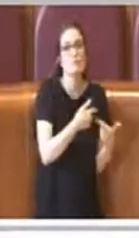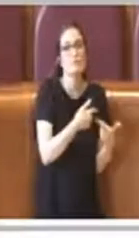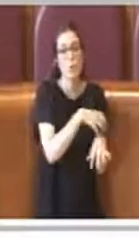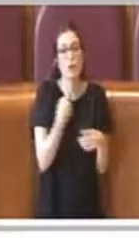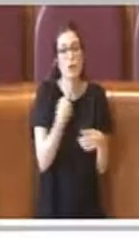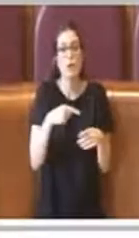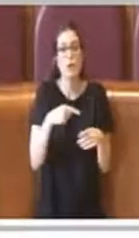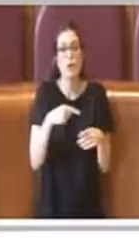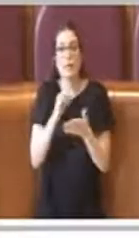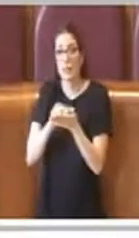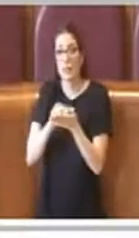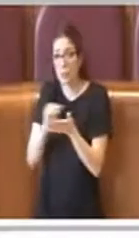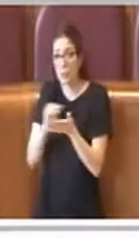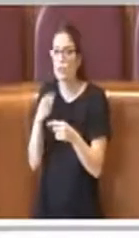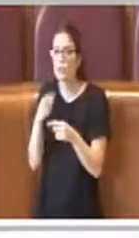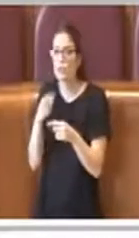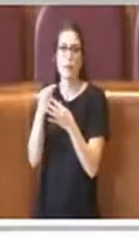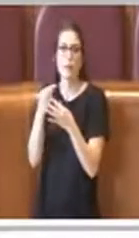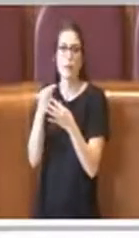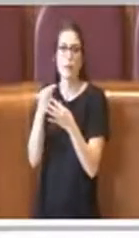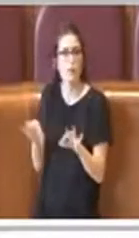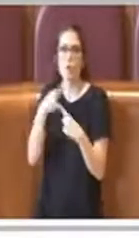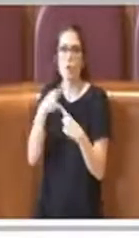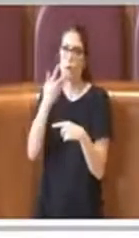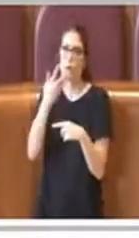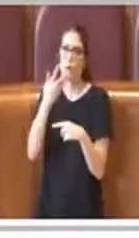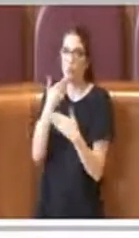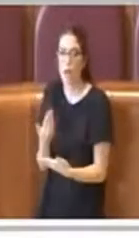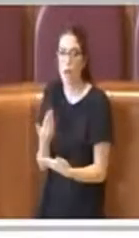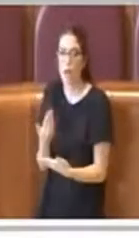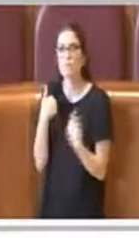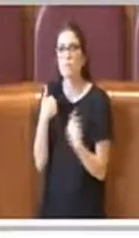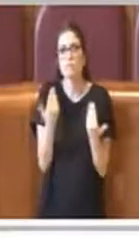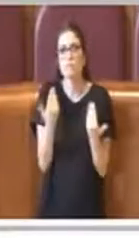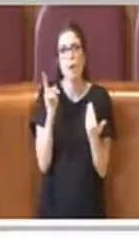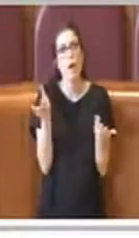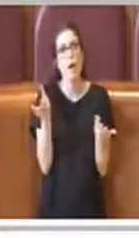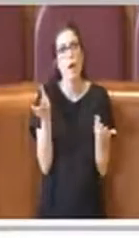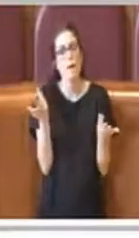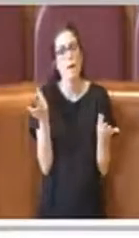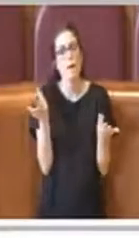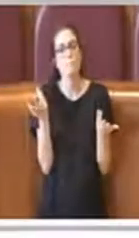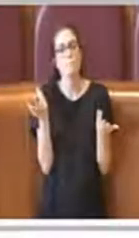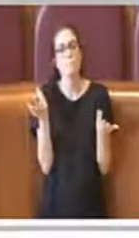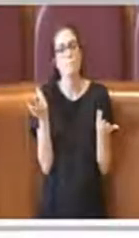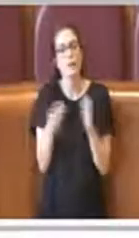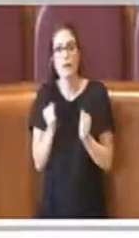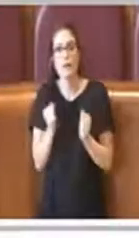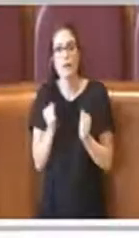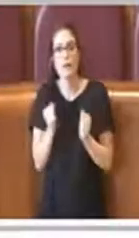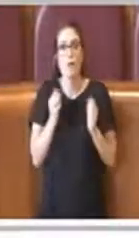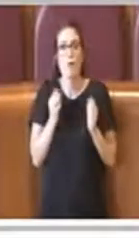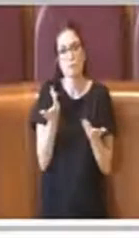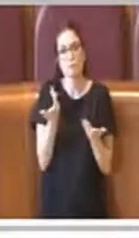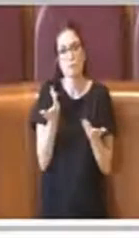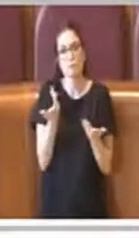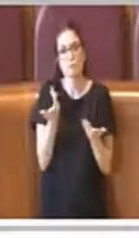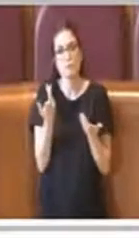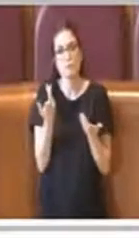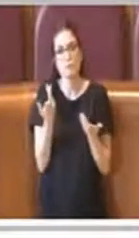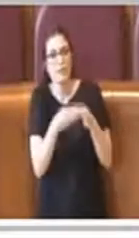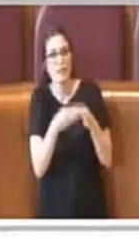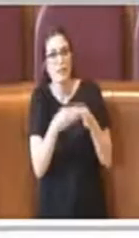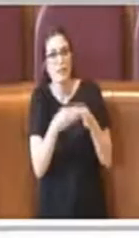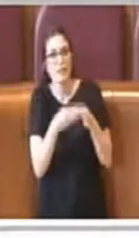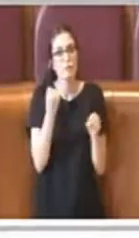abbiamo avuto la disponibilità degli uffici e per questo noi li ringraziamo e ci auguriamo che i dipendenti volenterosi